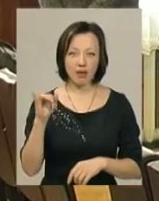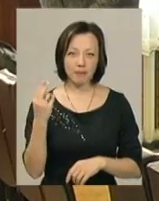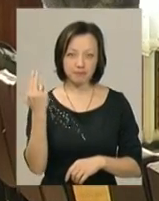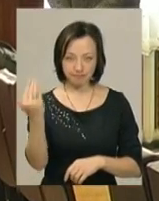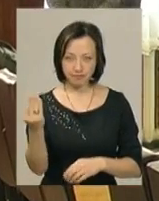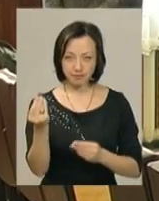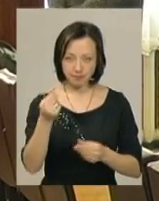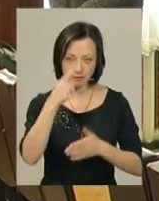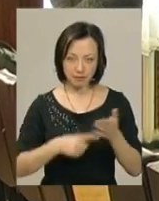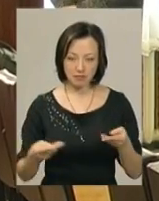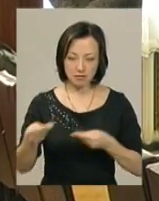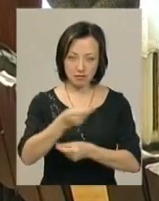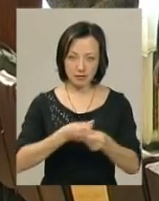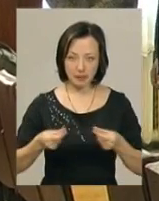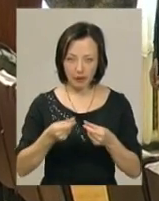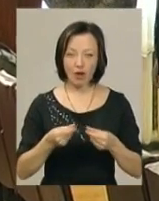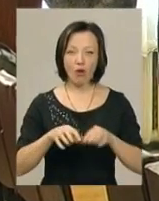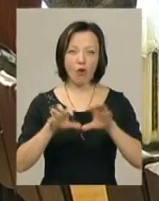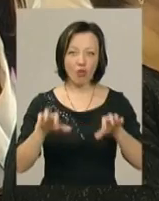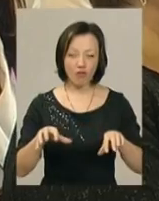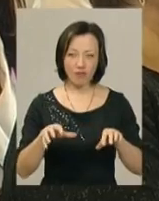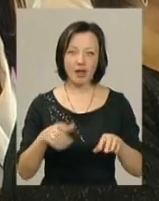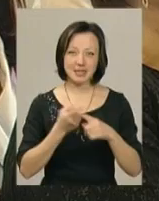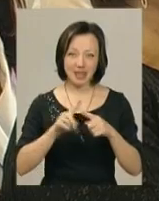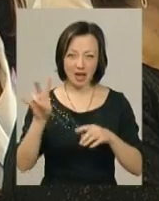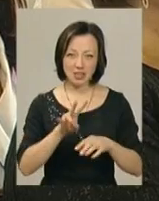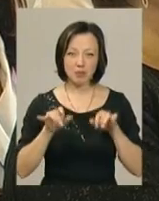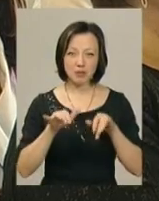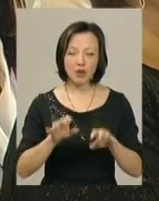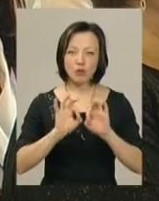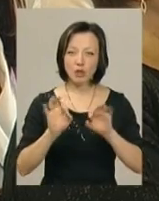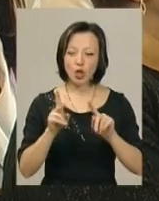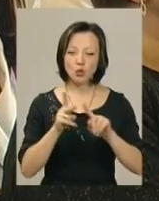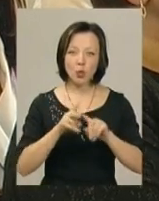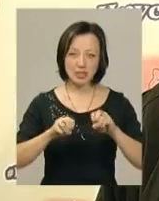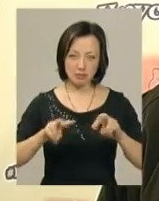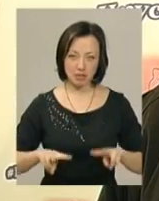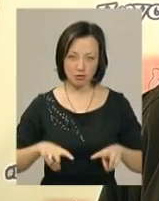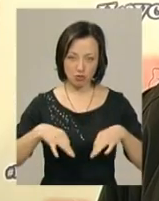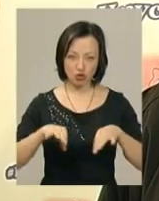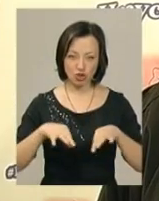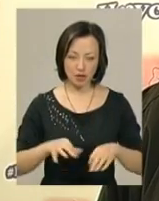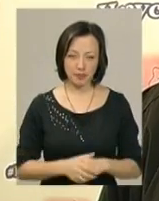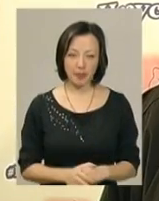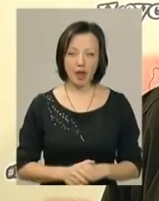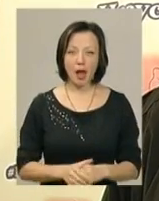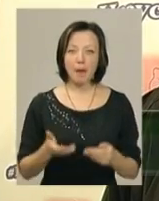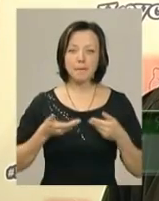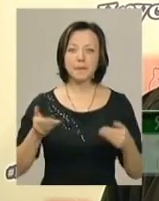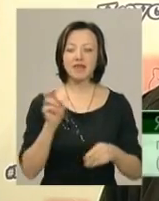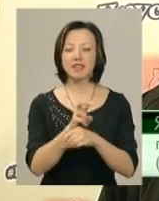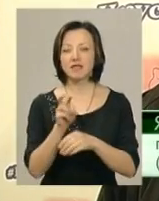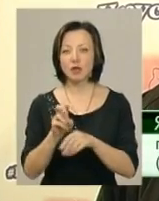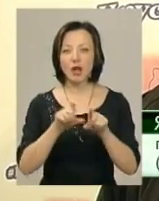парафіян. Голова християнської місії Ян Тури розповідає, це друга спецмашина для подільських медиків. Ми відвідували